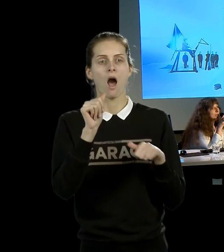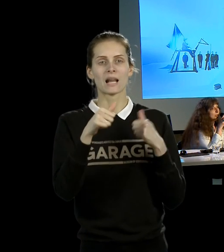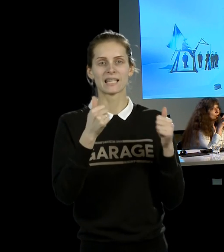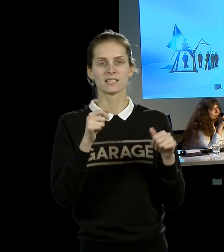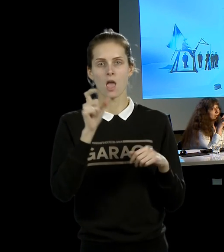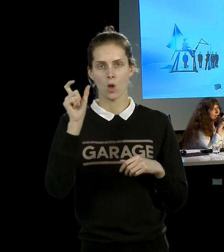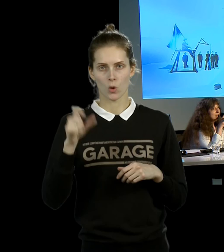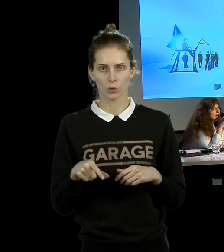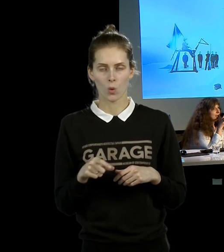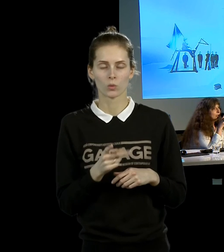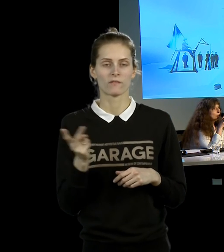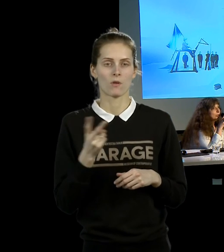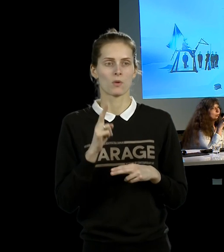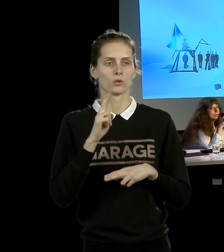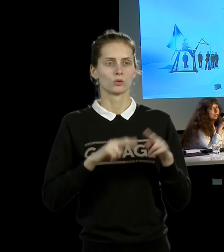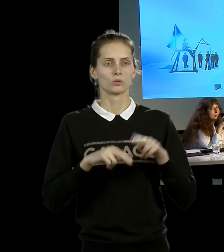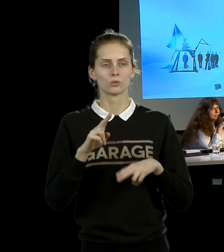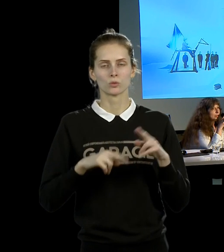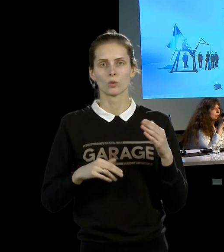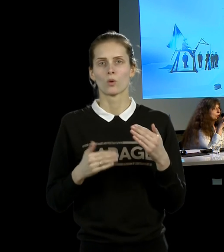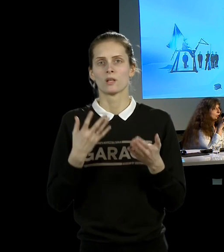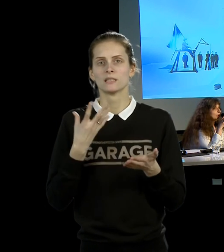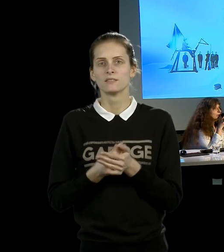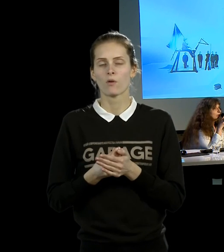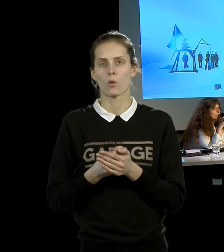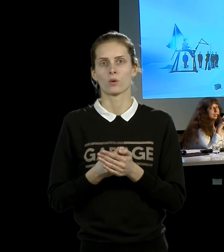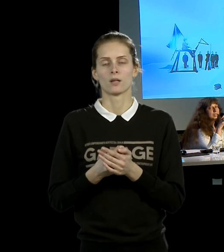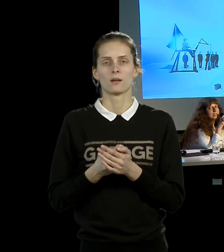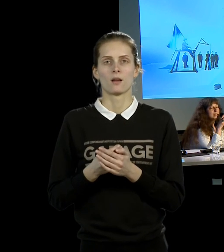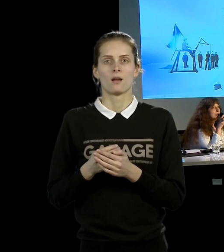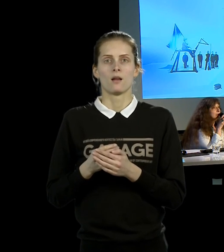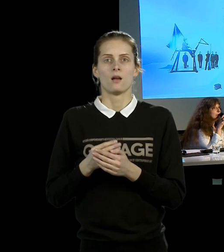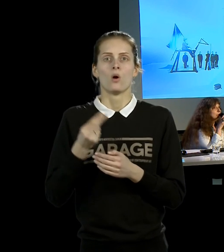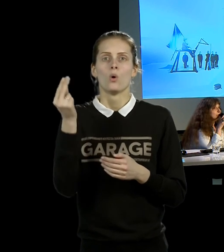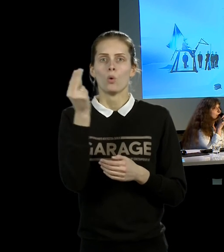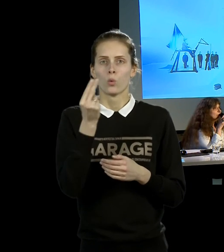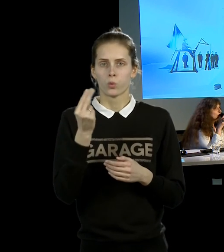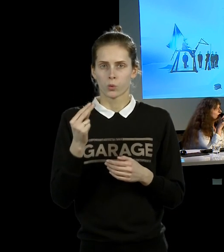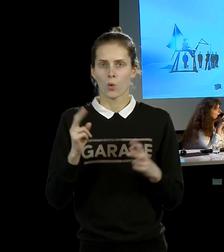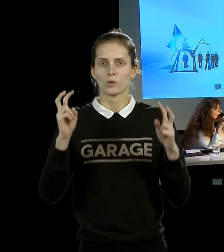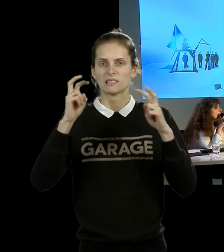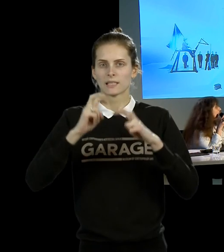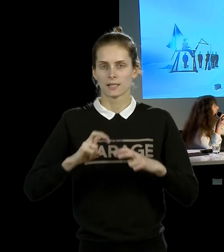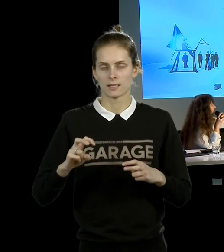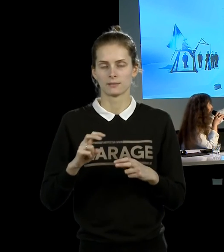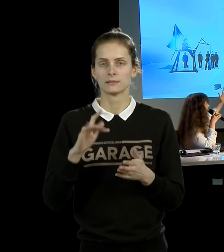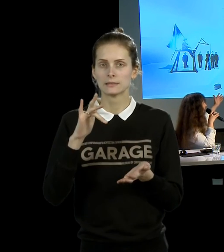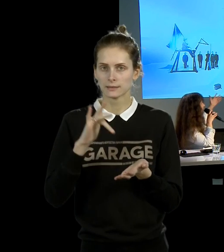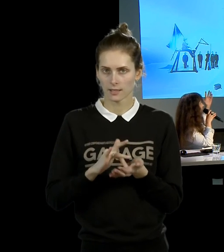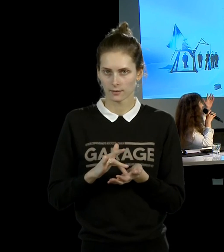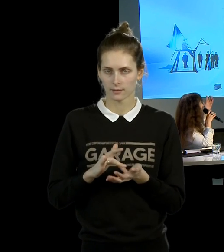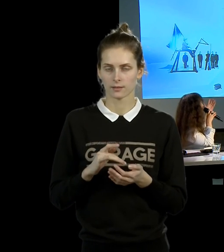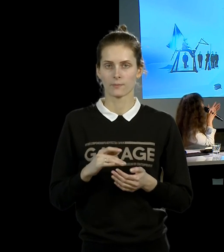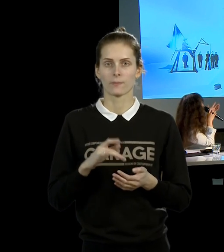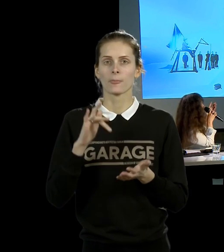перформанс-центр новый. Она строит свой исследовательский художественный центр, сохранение исследования искусства перформанса. И вот